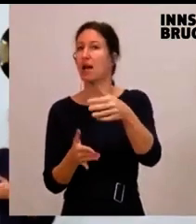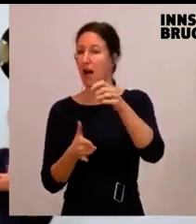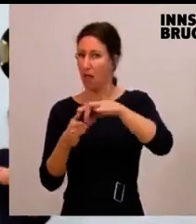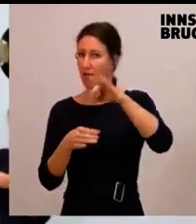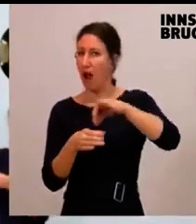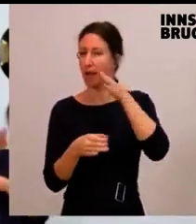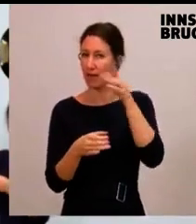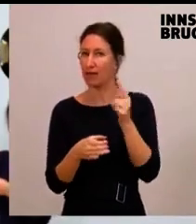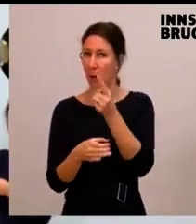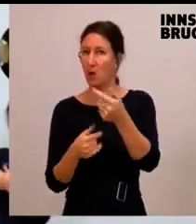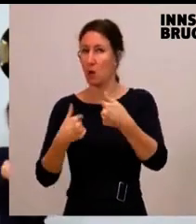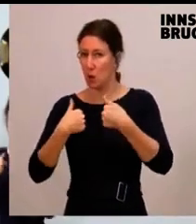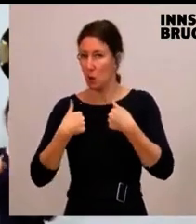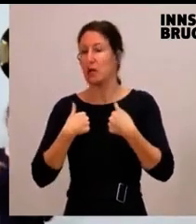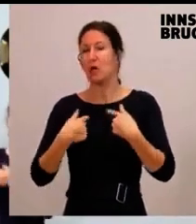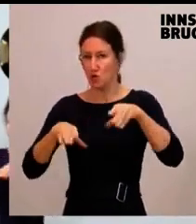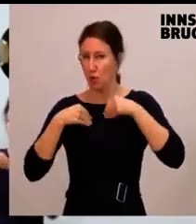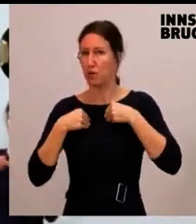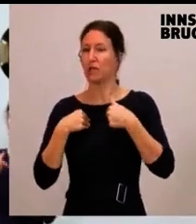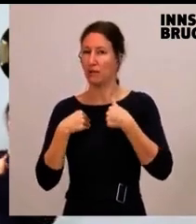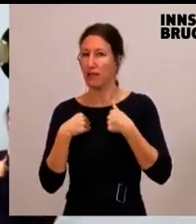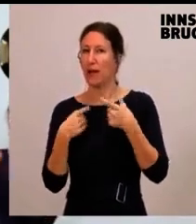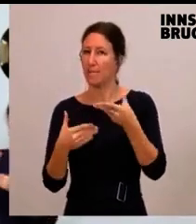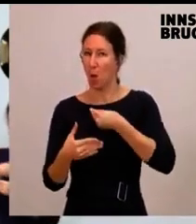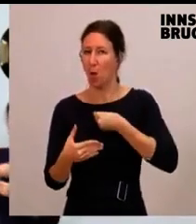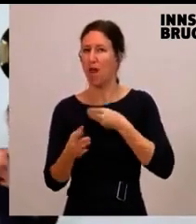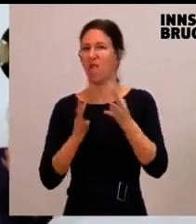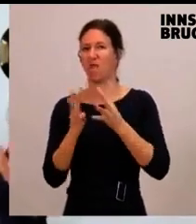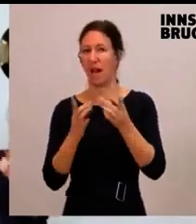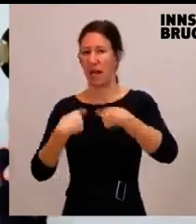Stadtsinatsstärke haben. Und ich werde das Verkehrsressort zumindest einmal versuchen zu bekommen. Danke.